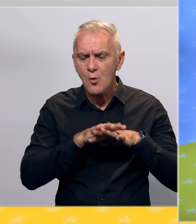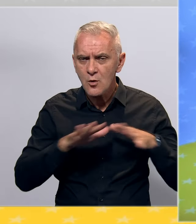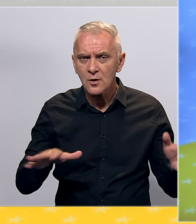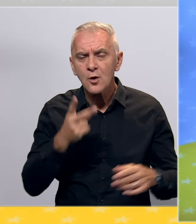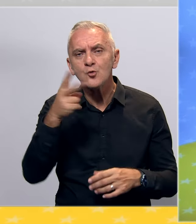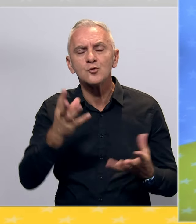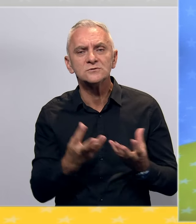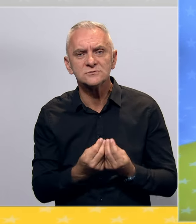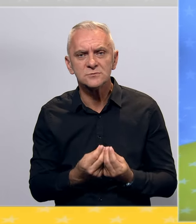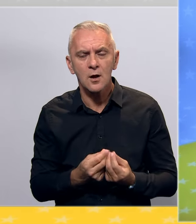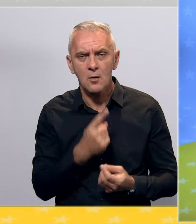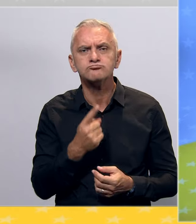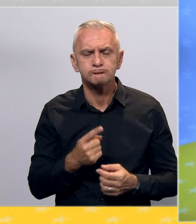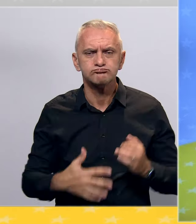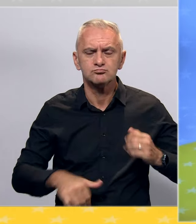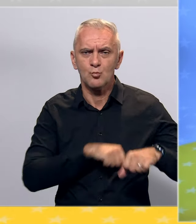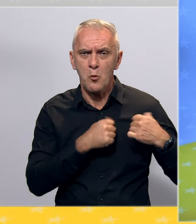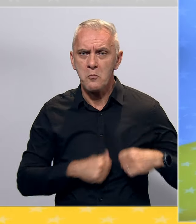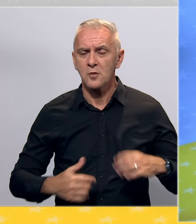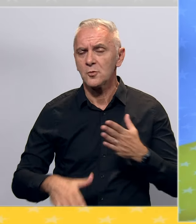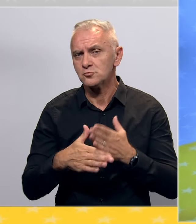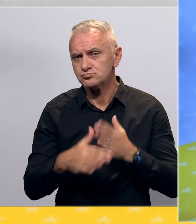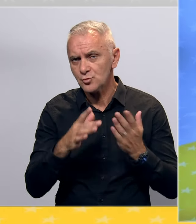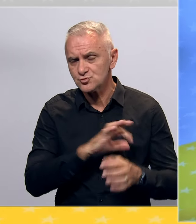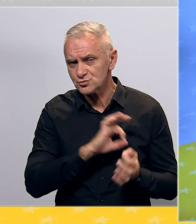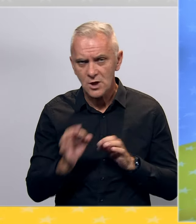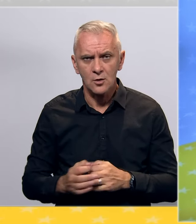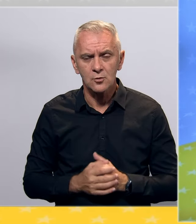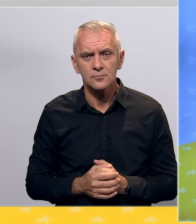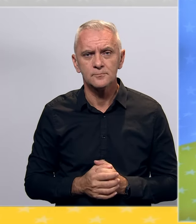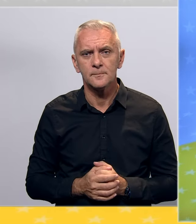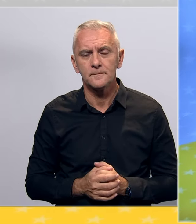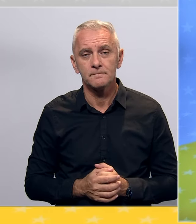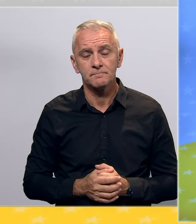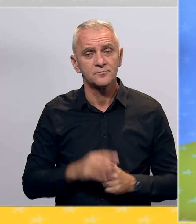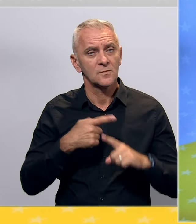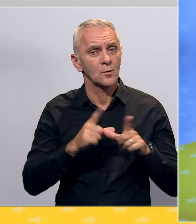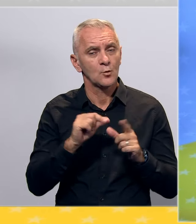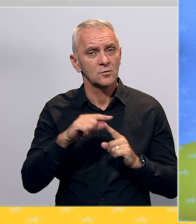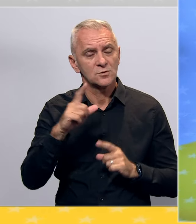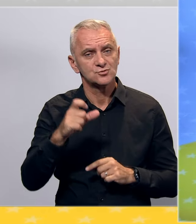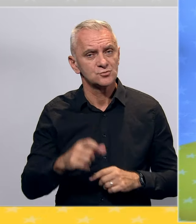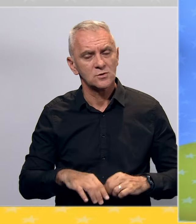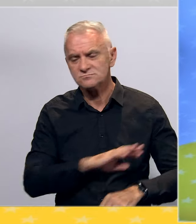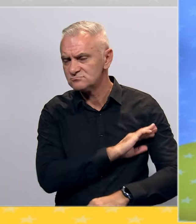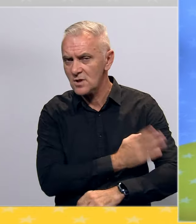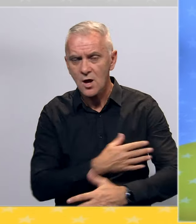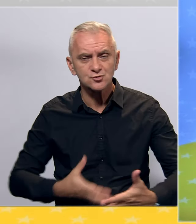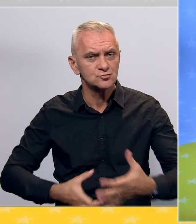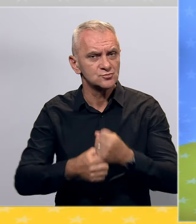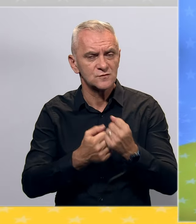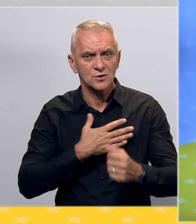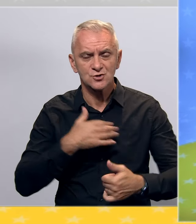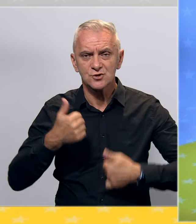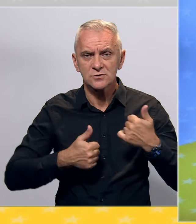podržati humanitarne aktivnosti, pomoći obrazovanje i ugrožene građane. Ministar Hurtić snažno podržava sve naše kandidate, dajući